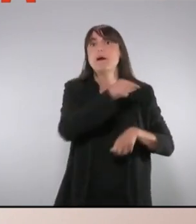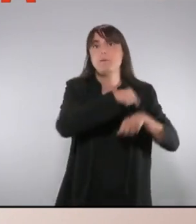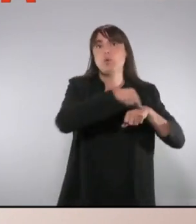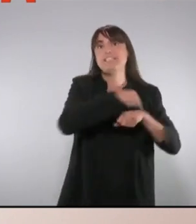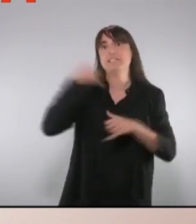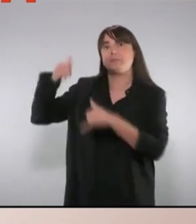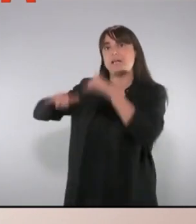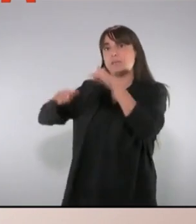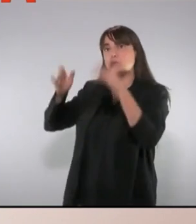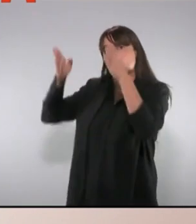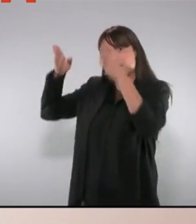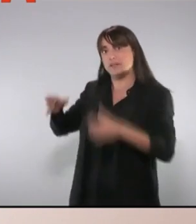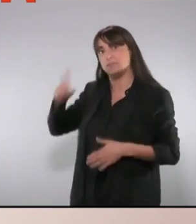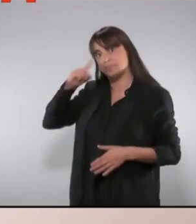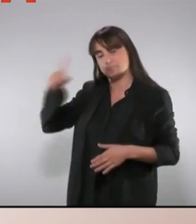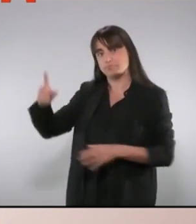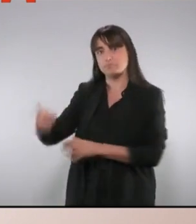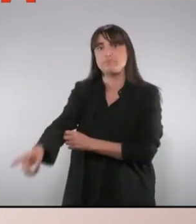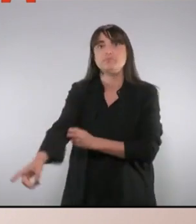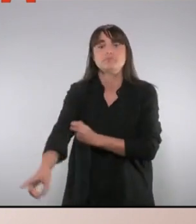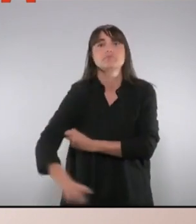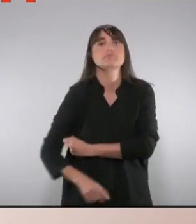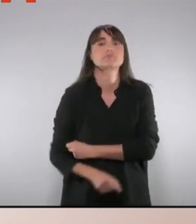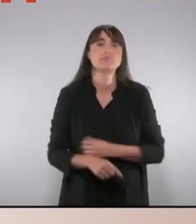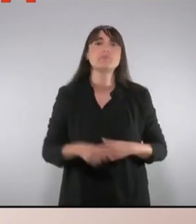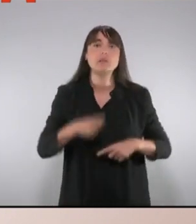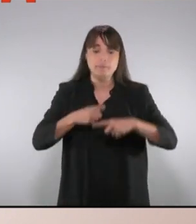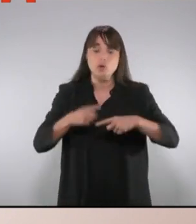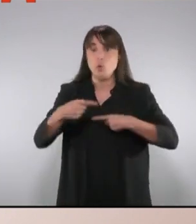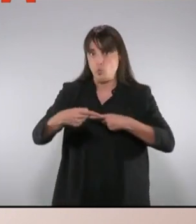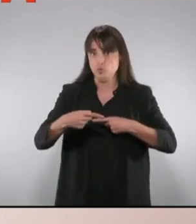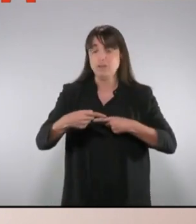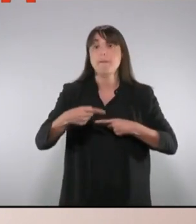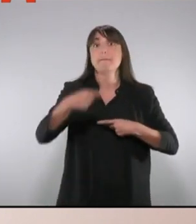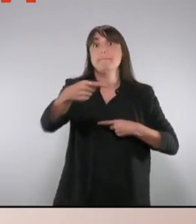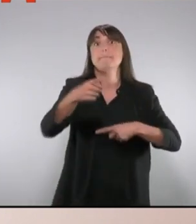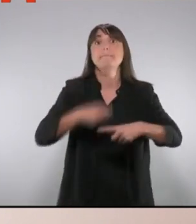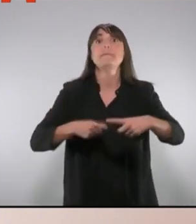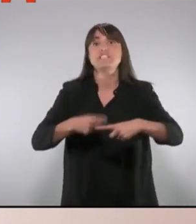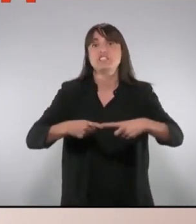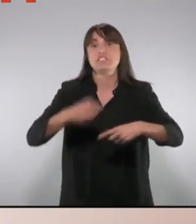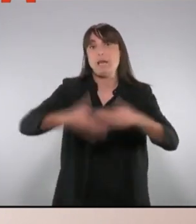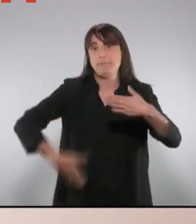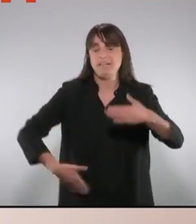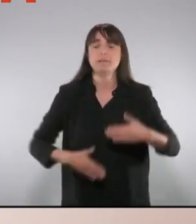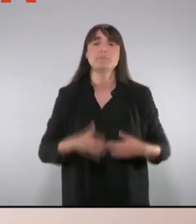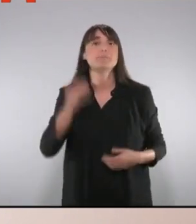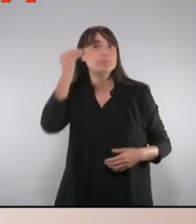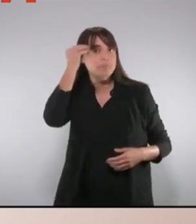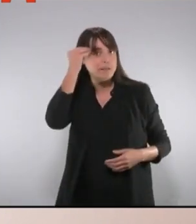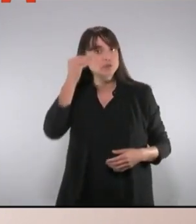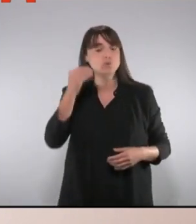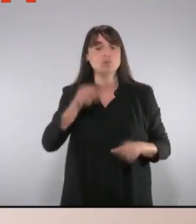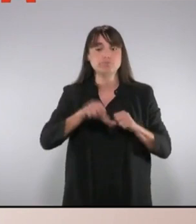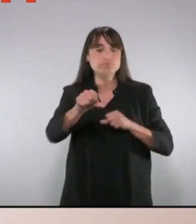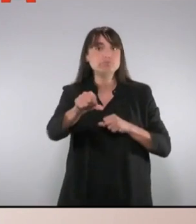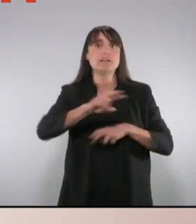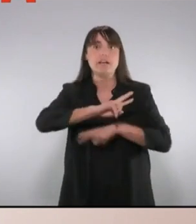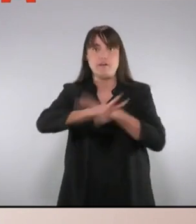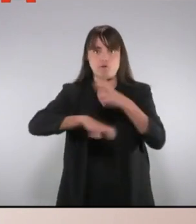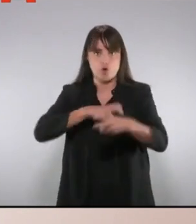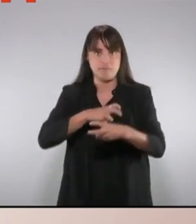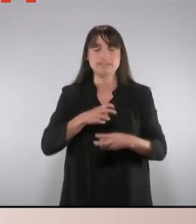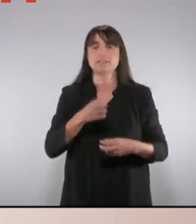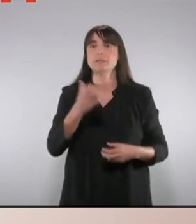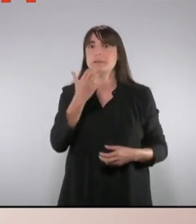A mig termini, creiem que és important també plantejar i apuntar cap a determinades reformes. Hem d'anar cap a